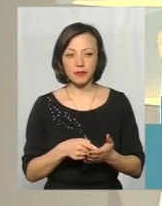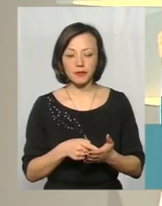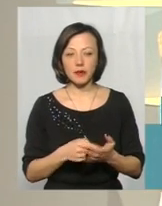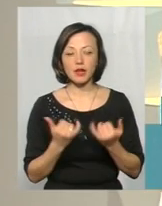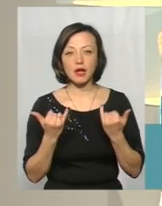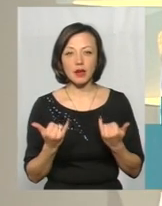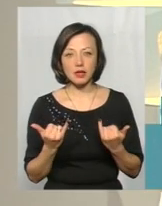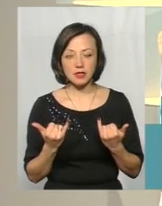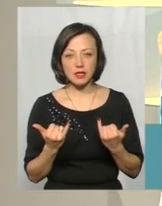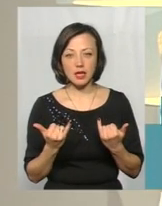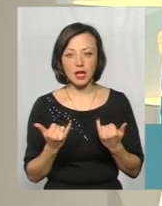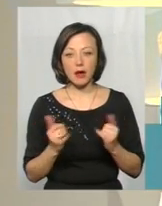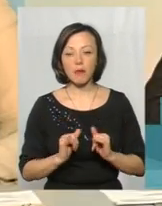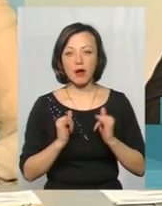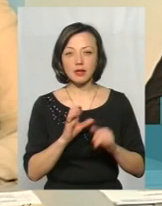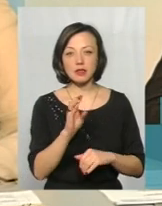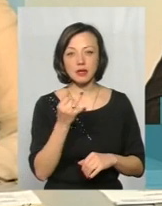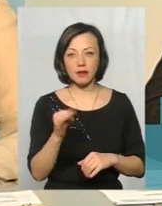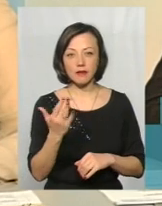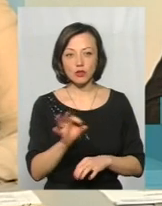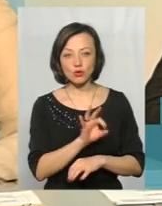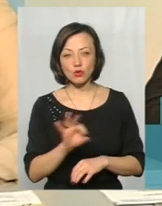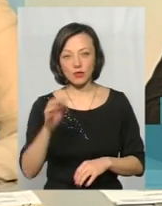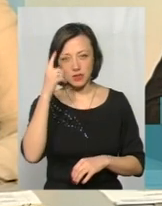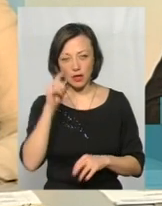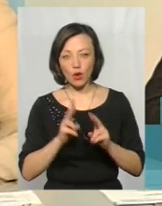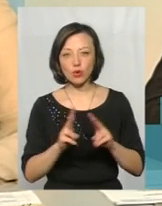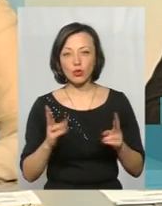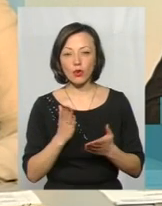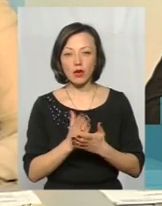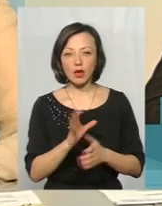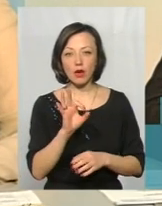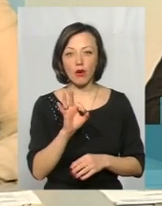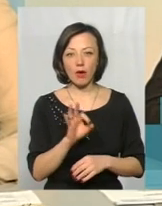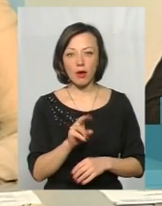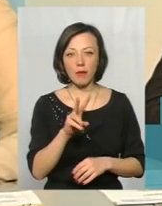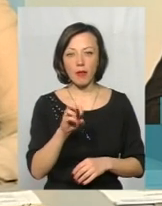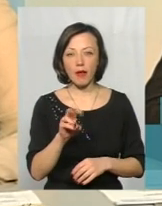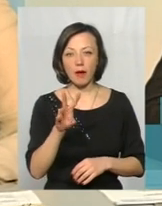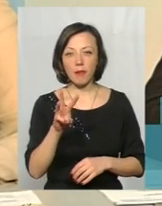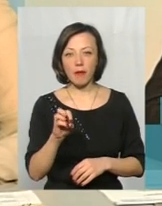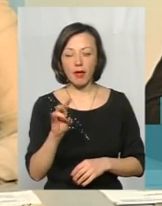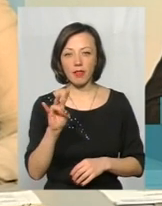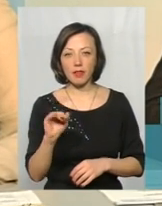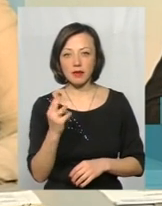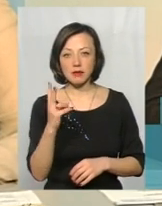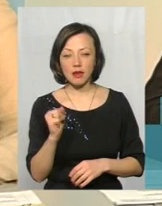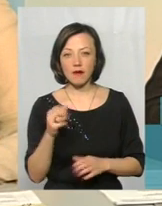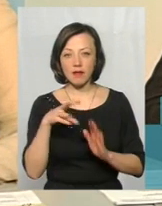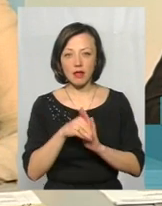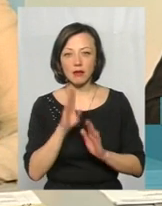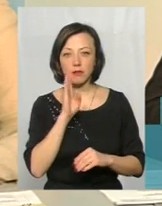Наразі, пане Сергію, ви чудово знаєте, хто є пані Ольга Пламеницька і її вклад, і її матері